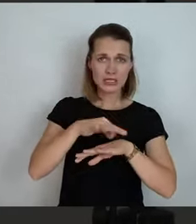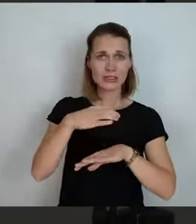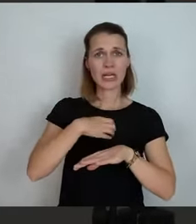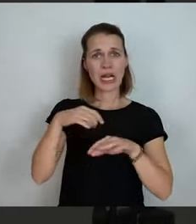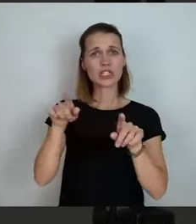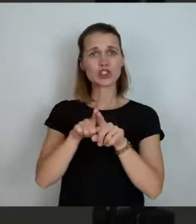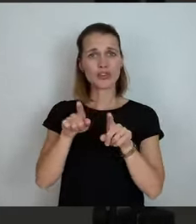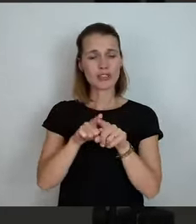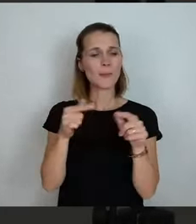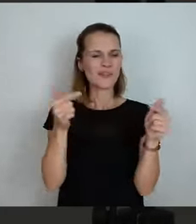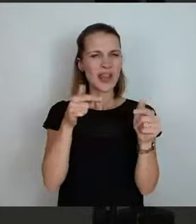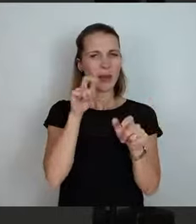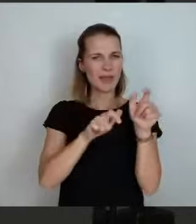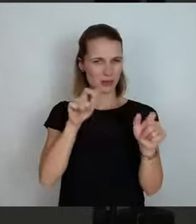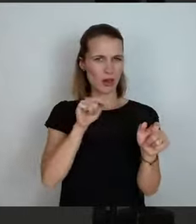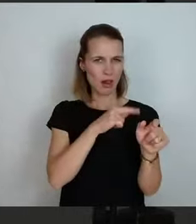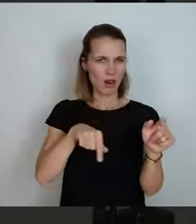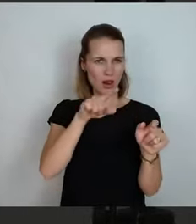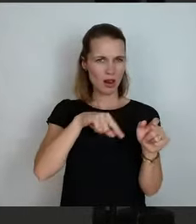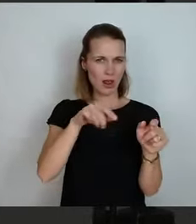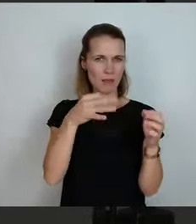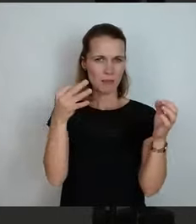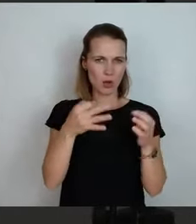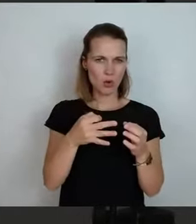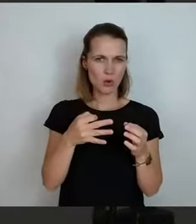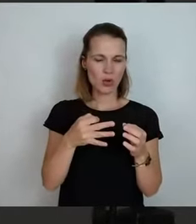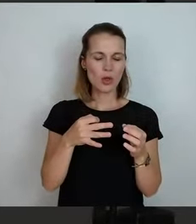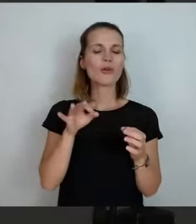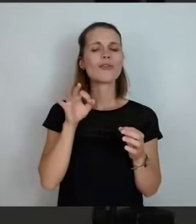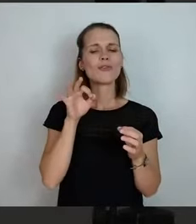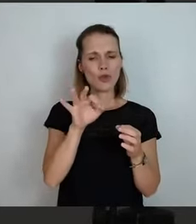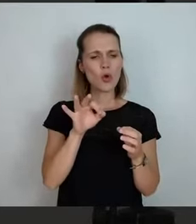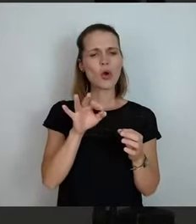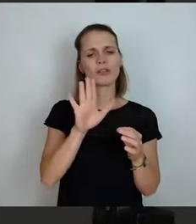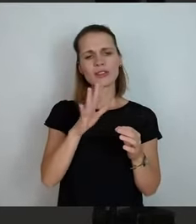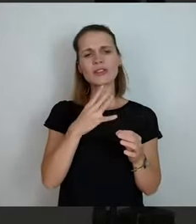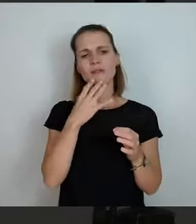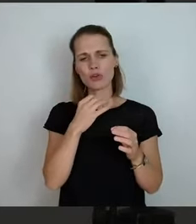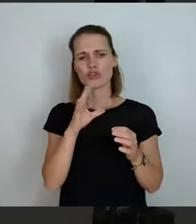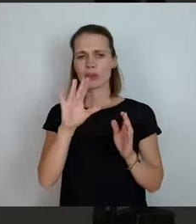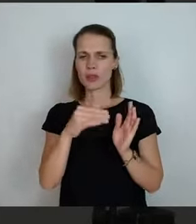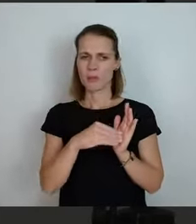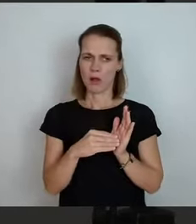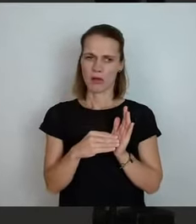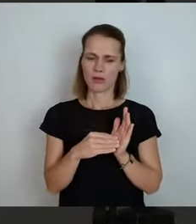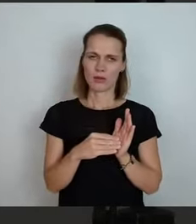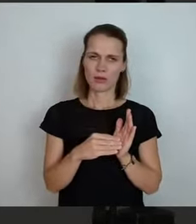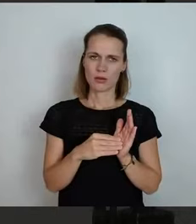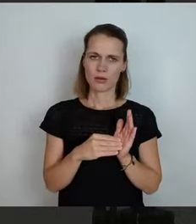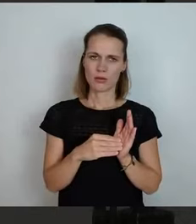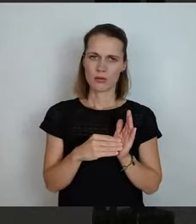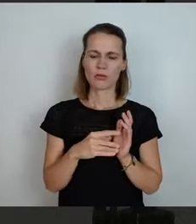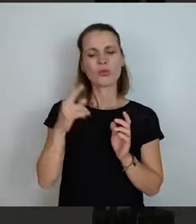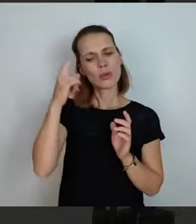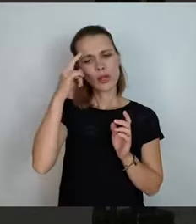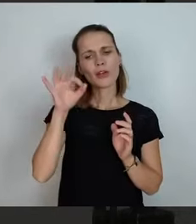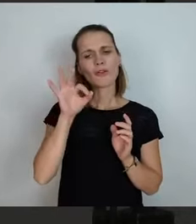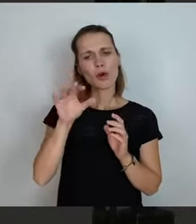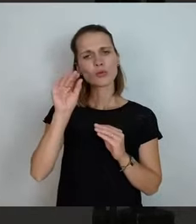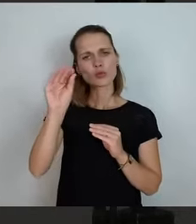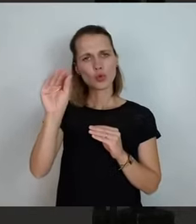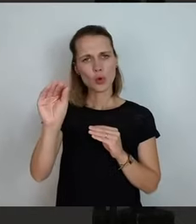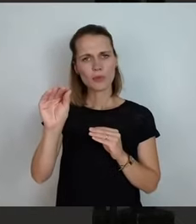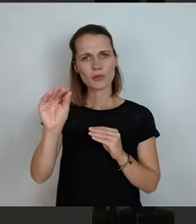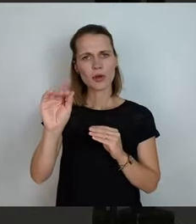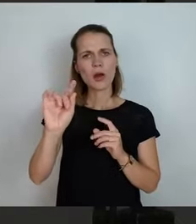pflegerische Personal, wird sie am Ende berücksichtigen. Und davon bin ich überzeugt, dass das in die Zukunft hinein mit Sicherheit